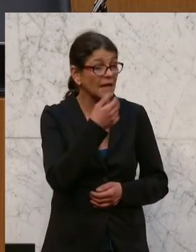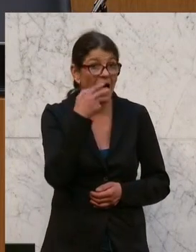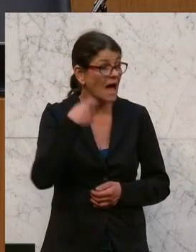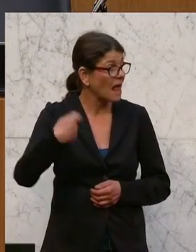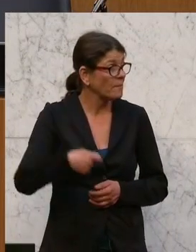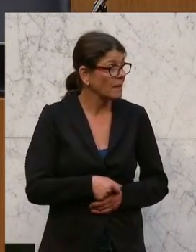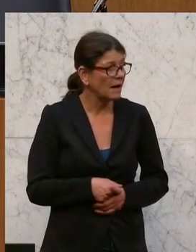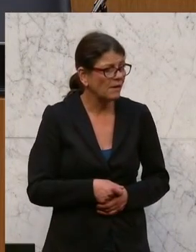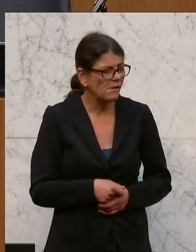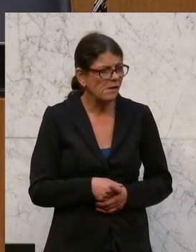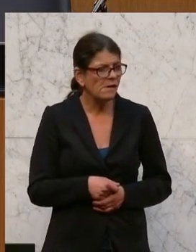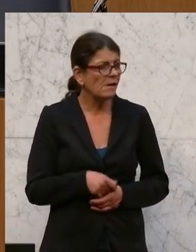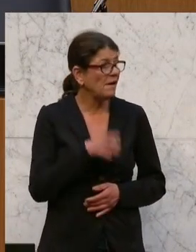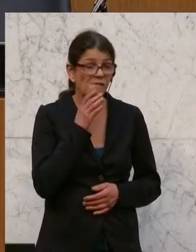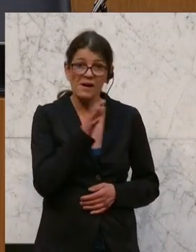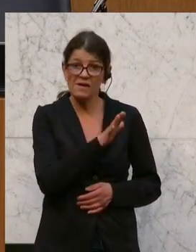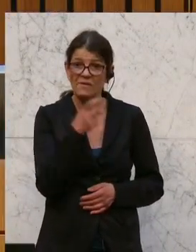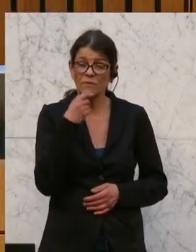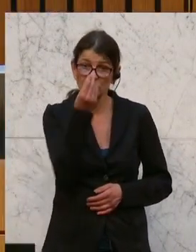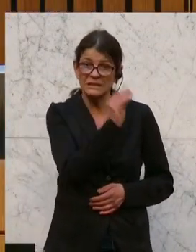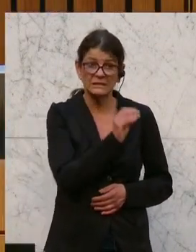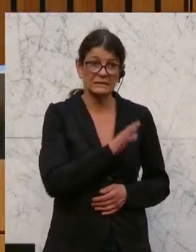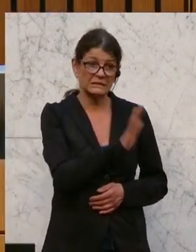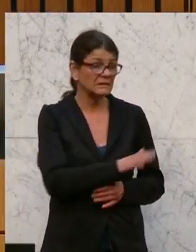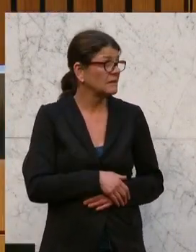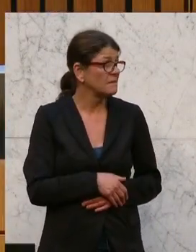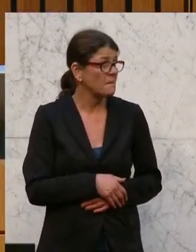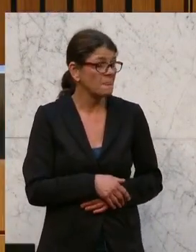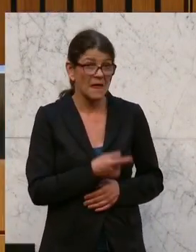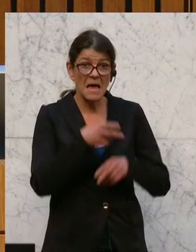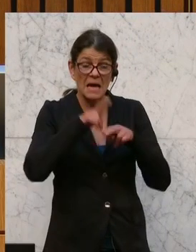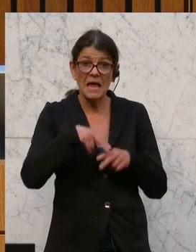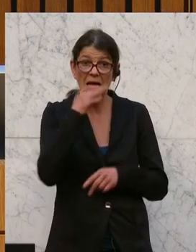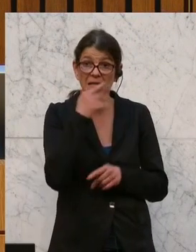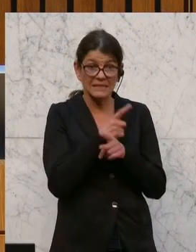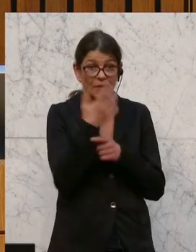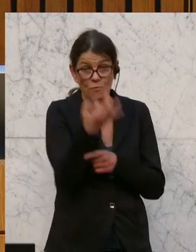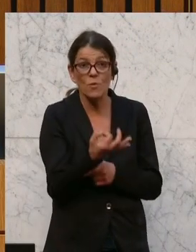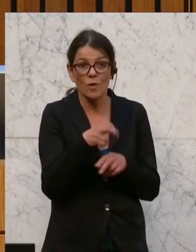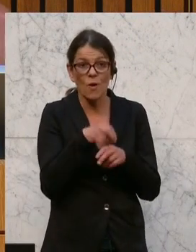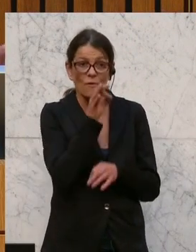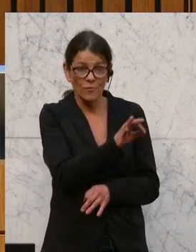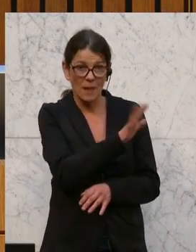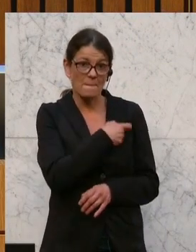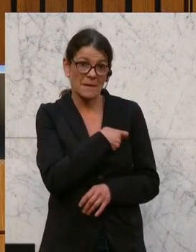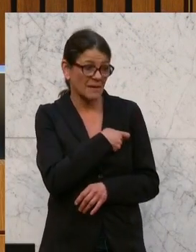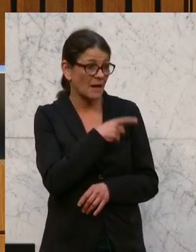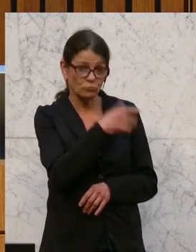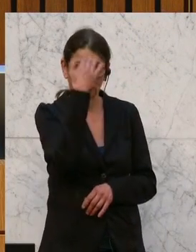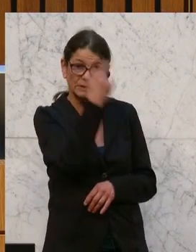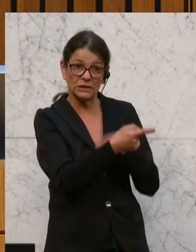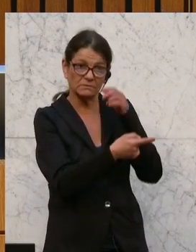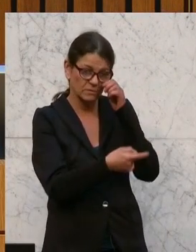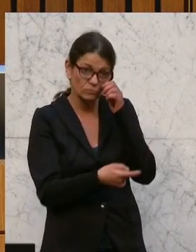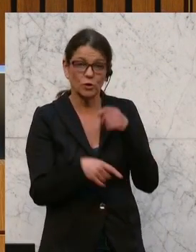ich wollte Ihnen nur kurz sagen, es gibt nur eine Restredezeit von fünf Minuten für die Fraktion. Und damit Sie das wissen,